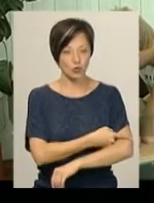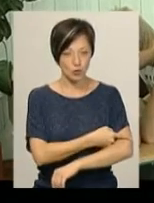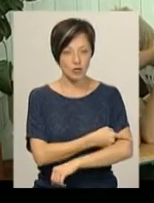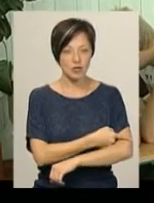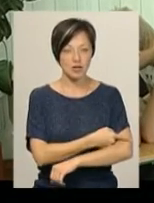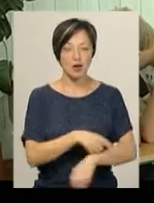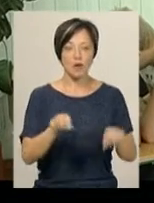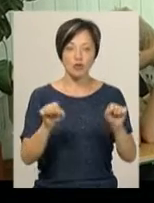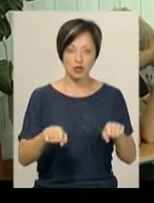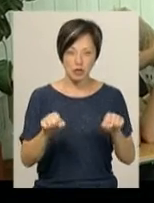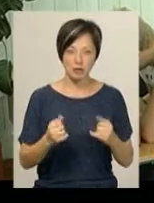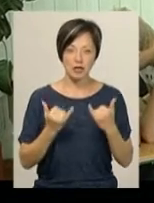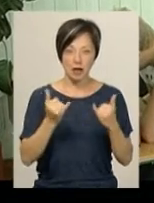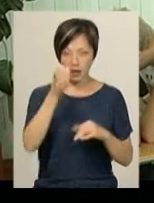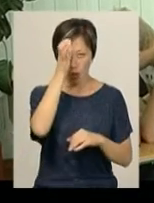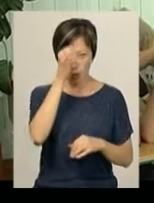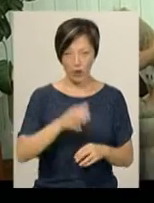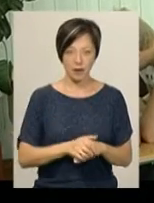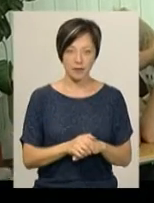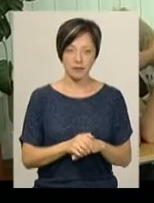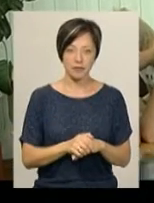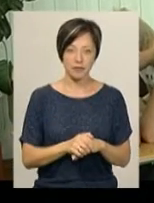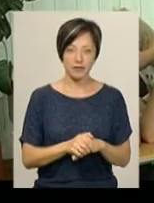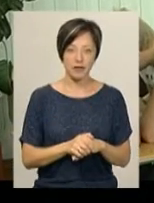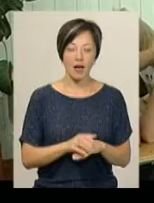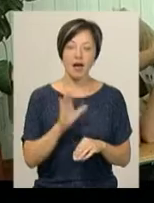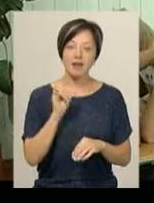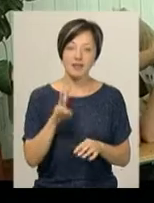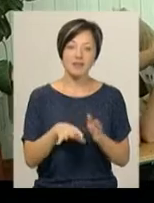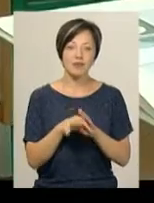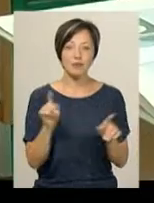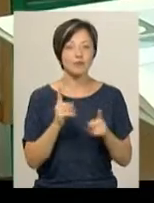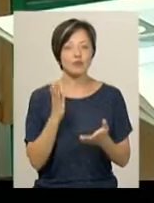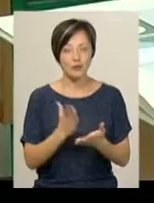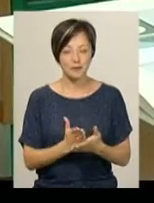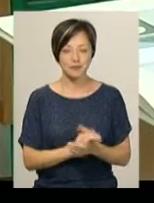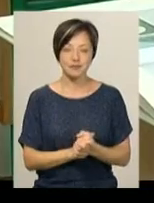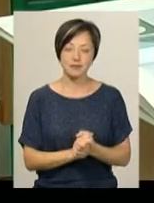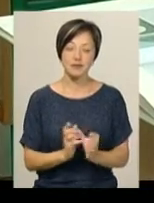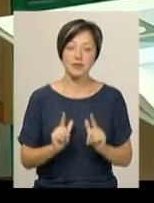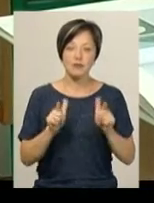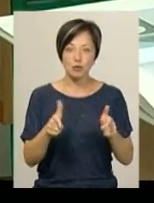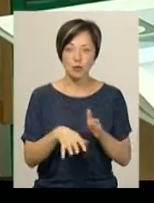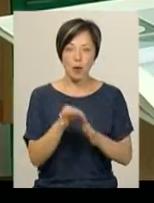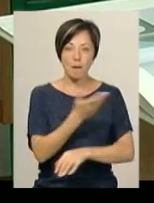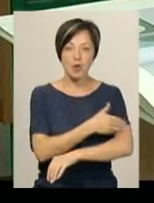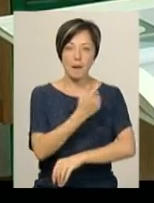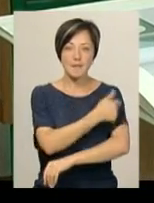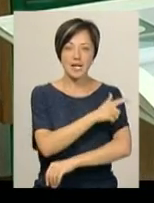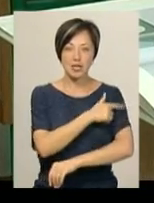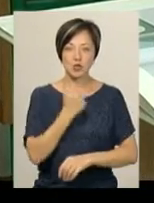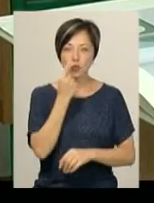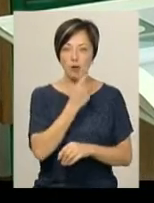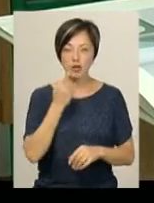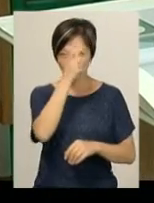можливості для науки. Але він вибрав, що вибрав. Для вступу Владислав обрав Полтавську медичну